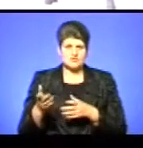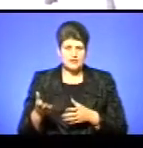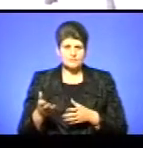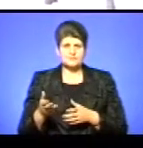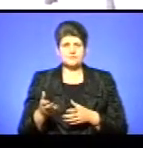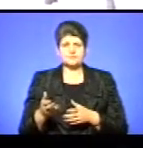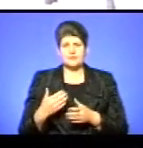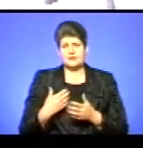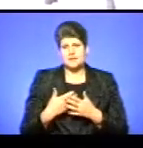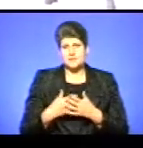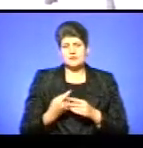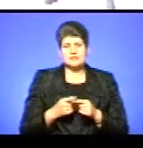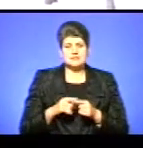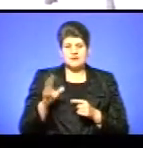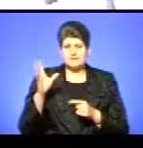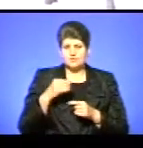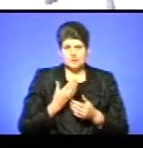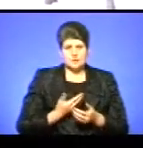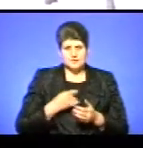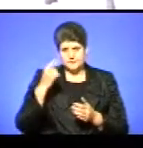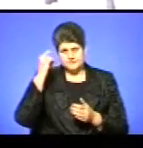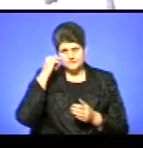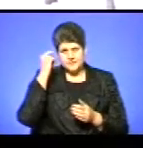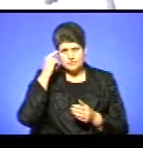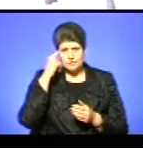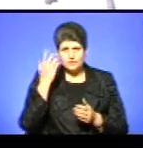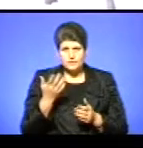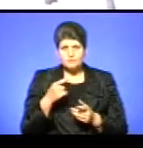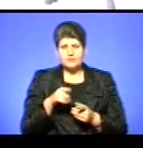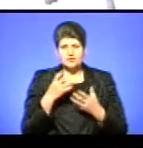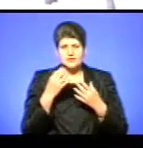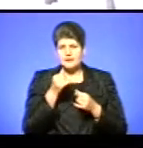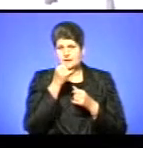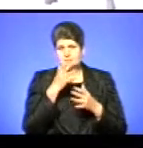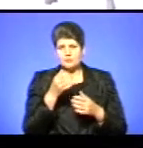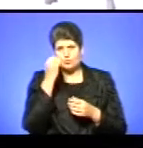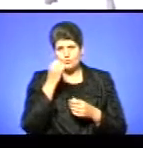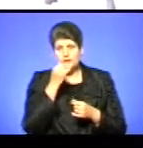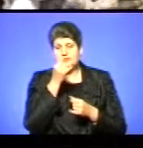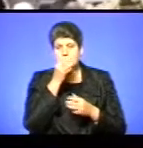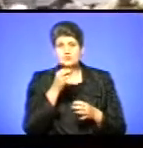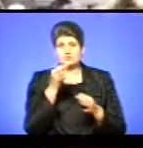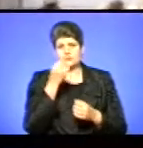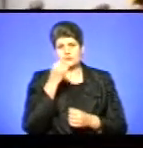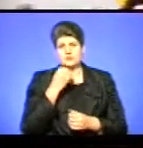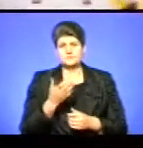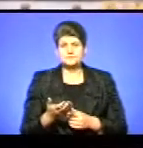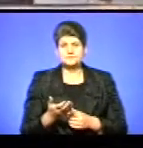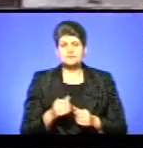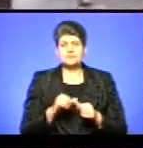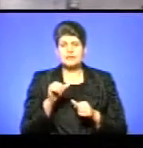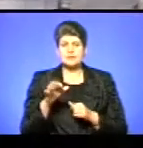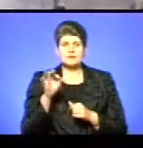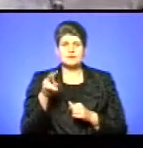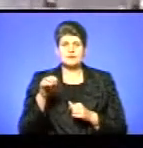і, напевно, що це на все життя закрабувалось в моїй свідомості, бо в той день я не зміг його подякувати і вже не зможу ніколи. Окрім Олени та